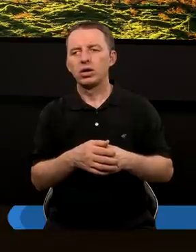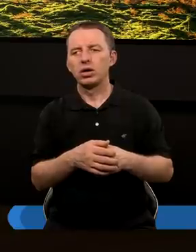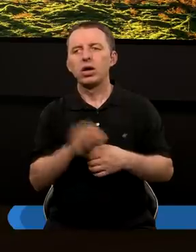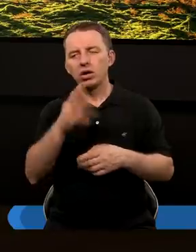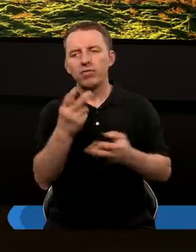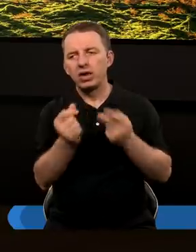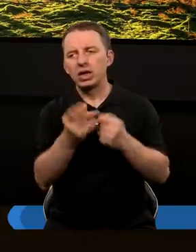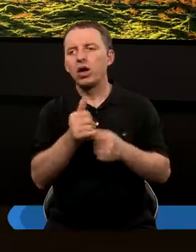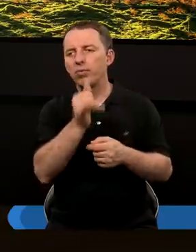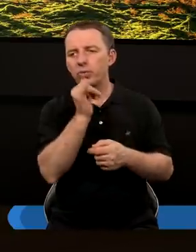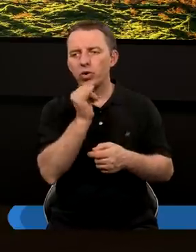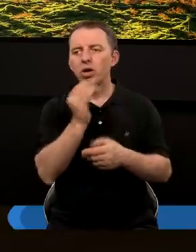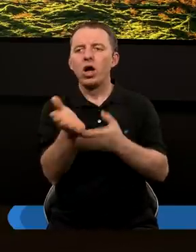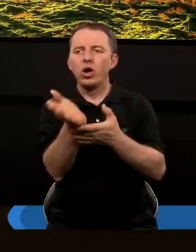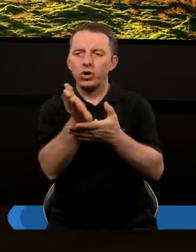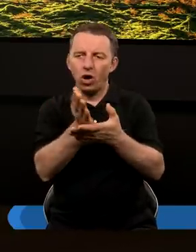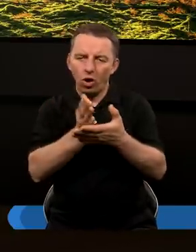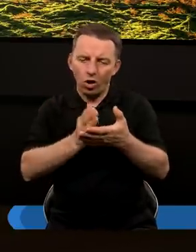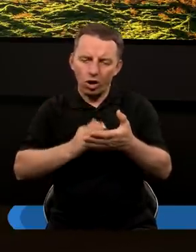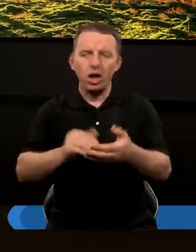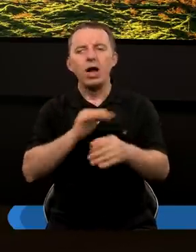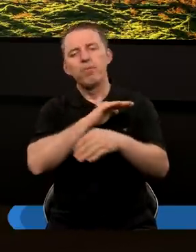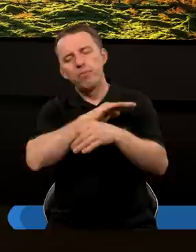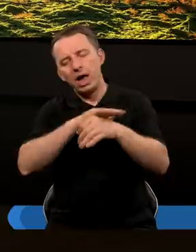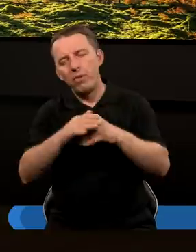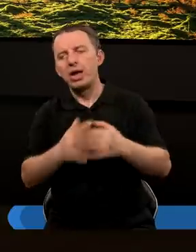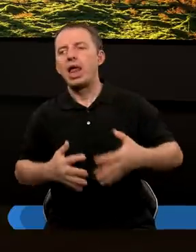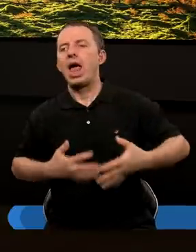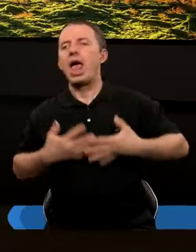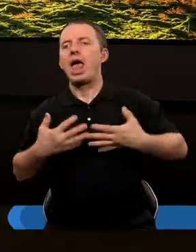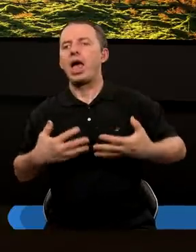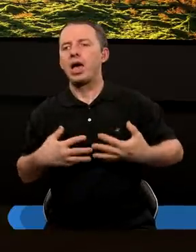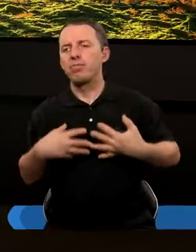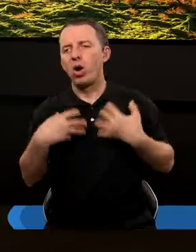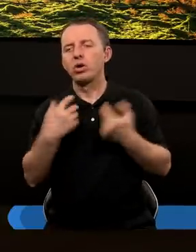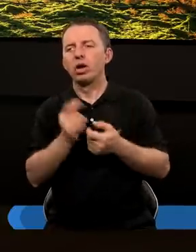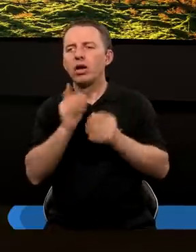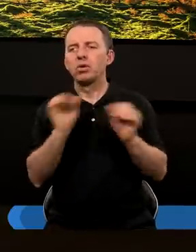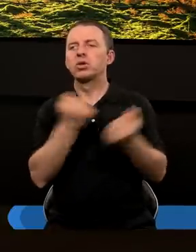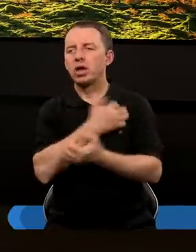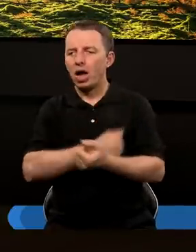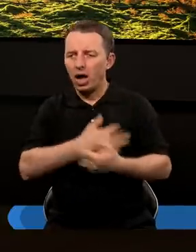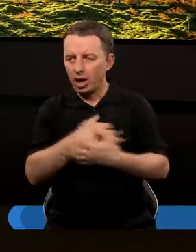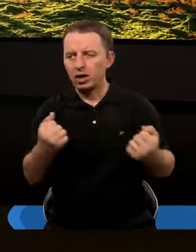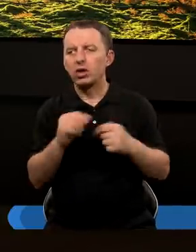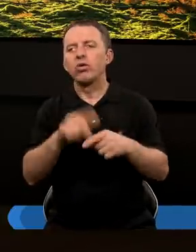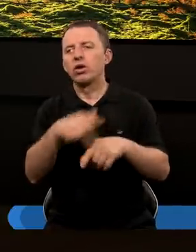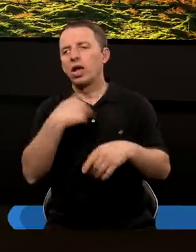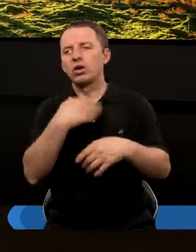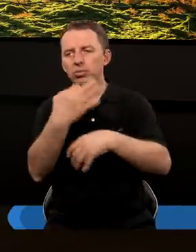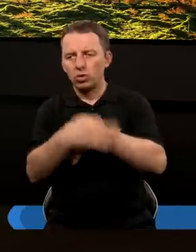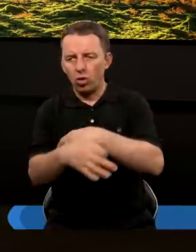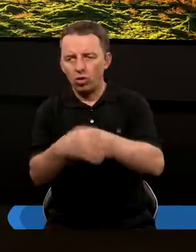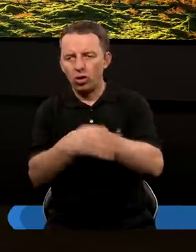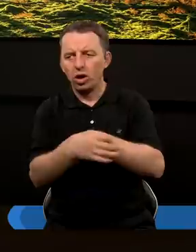Owa słynna próba, to jest rozdział, który jest pełen emocji. Jeden z najbardziej tragicznych w tym naszym